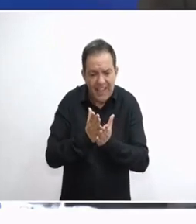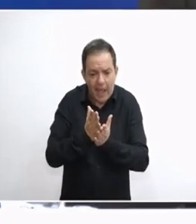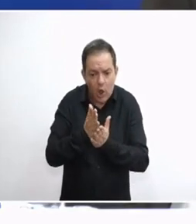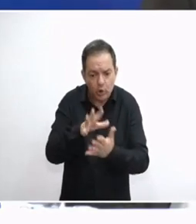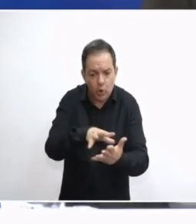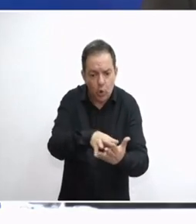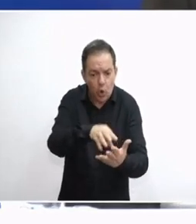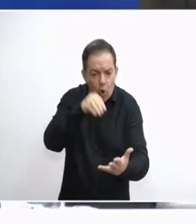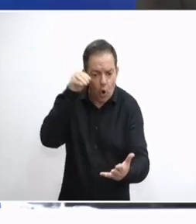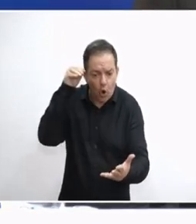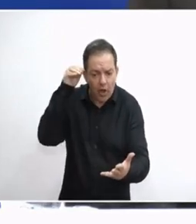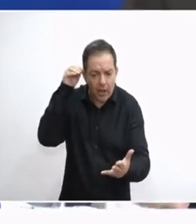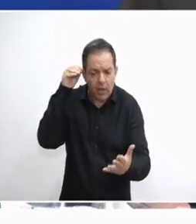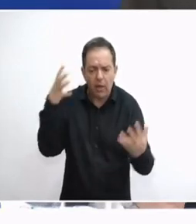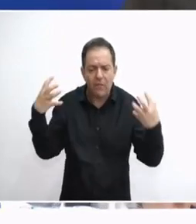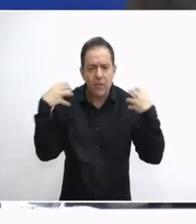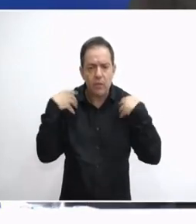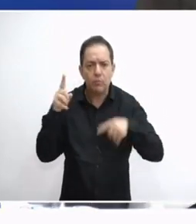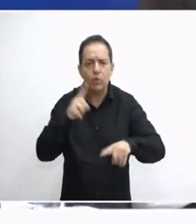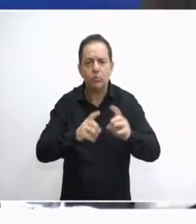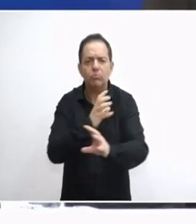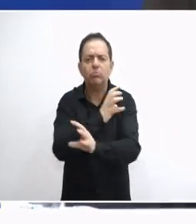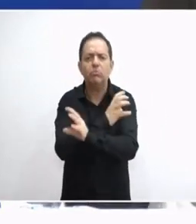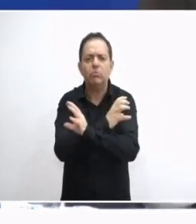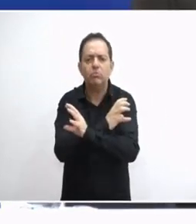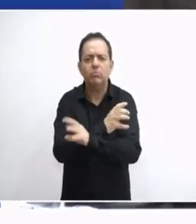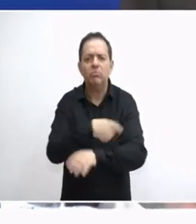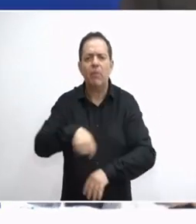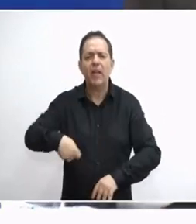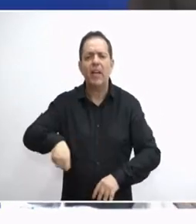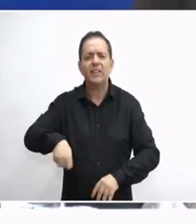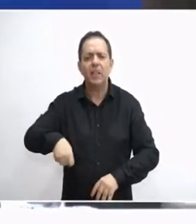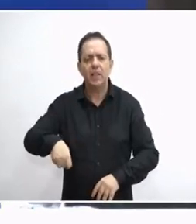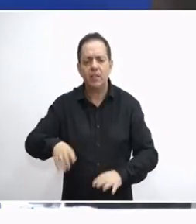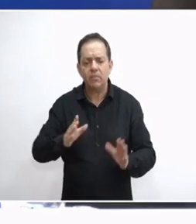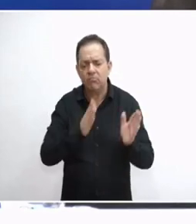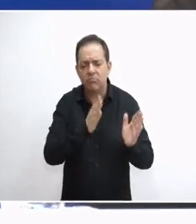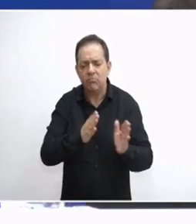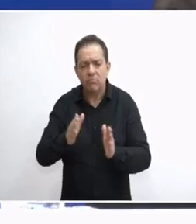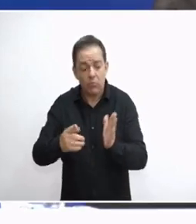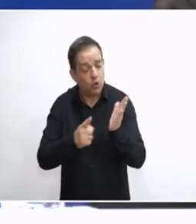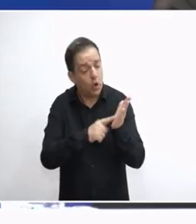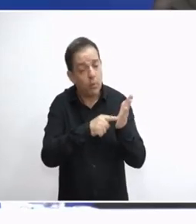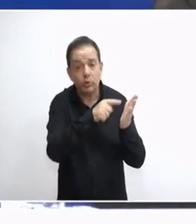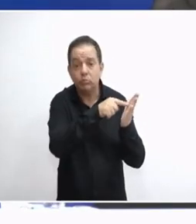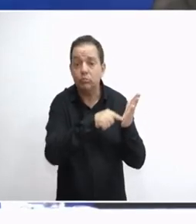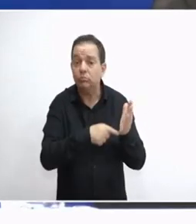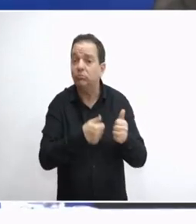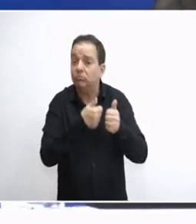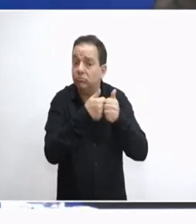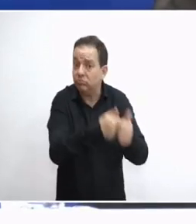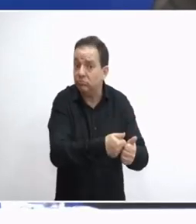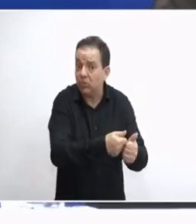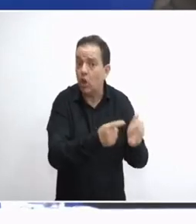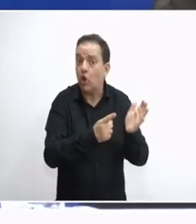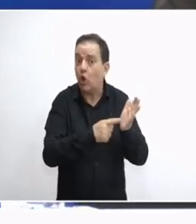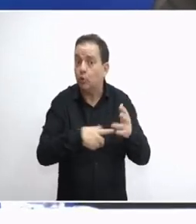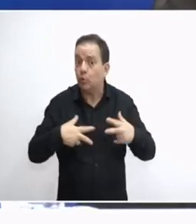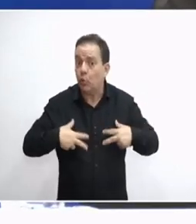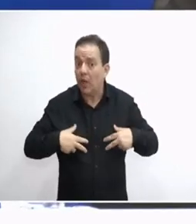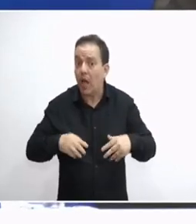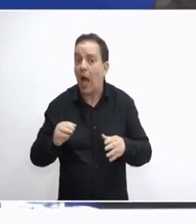σήμερα στα χέρια τους την έχουν οι δικαστές. Οι δικαστές εκτελούν τη δικαιοσύνη σύμφωνα με νόμους της πολιτείας όπου οι νόμοι, αμα το θέλετε,